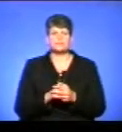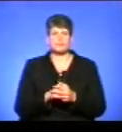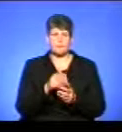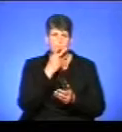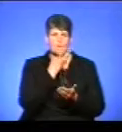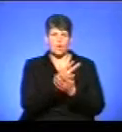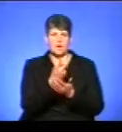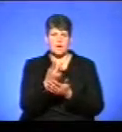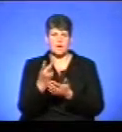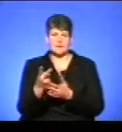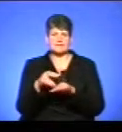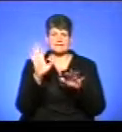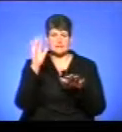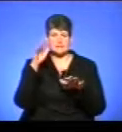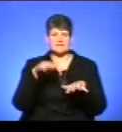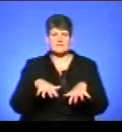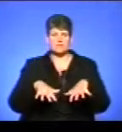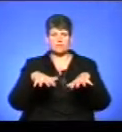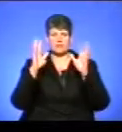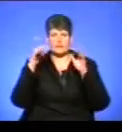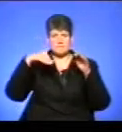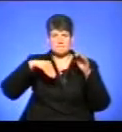Показує, зливо затопила підвал.